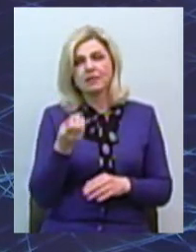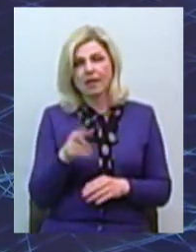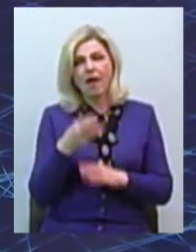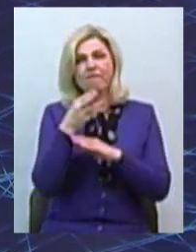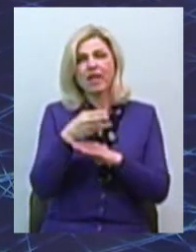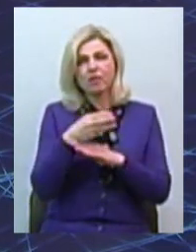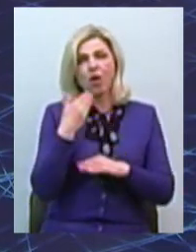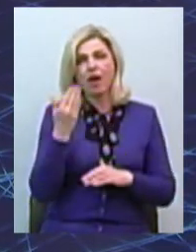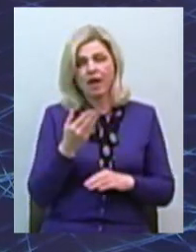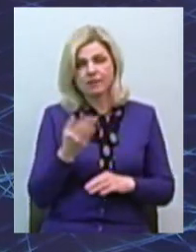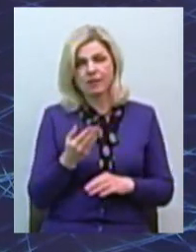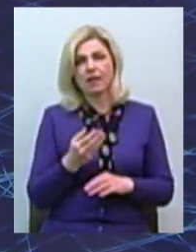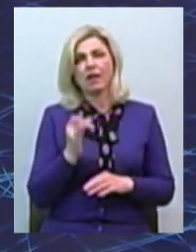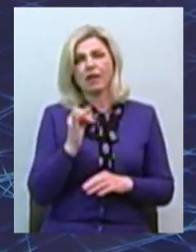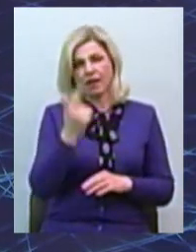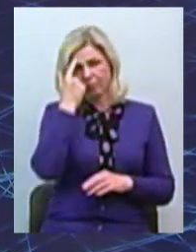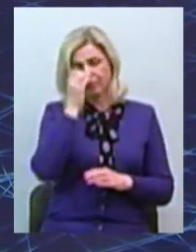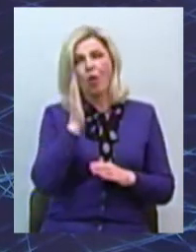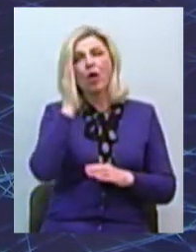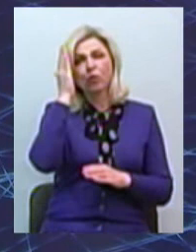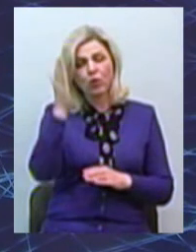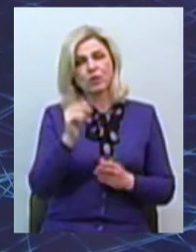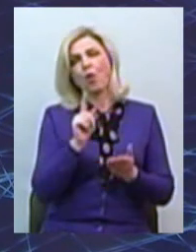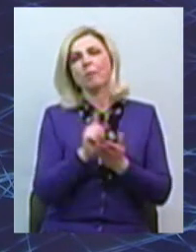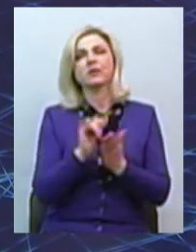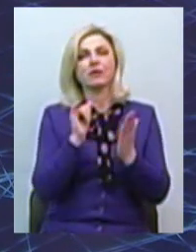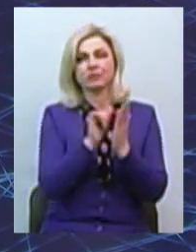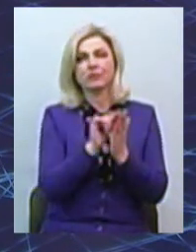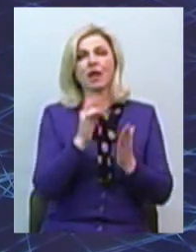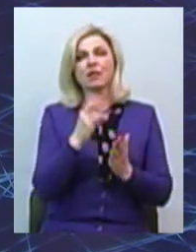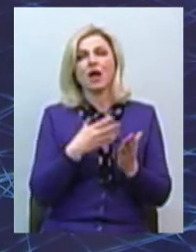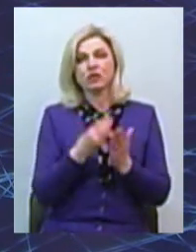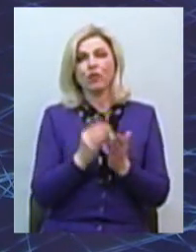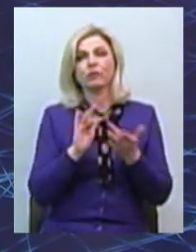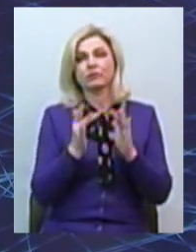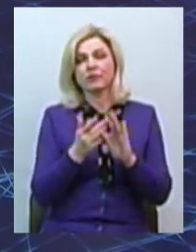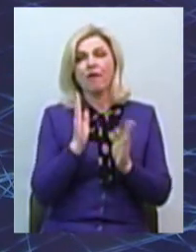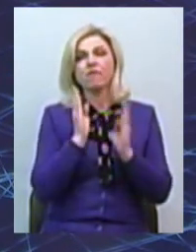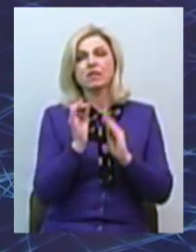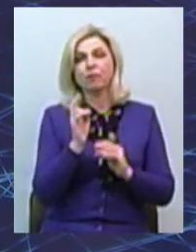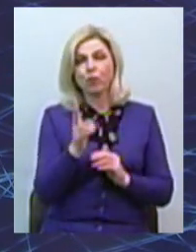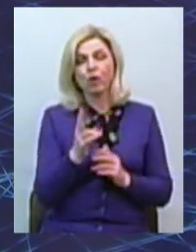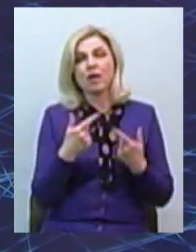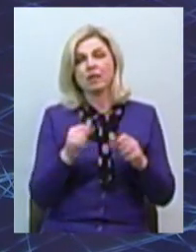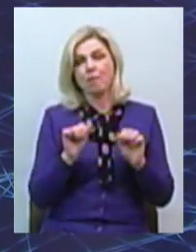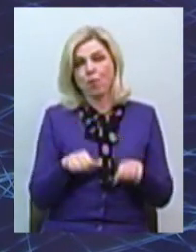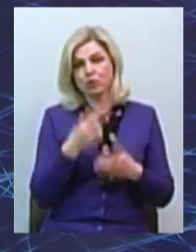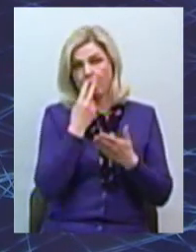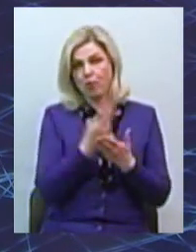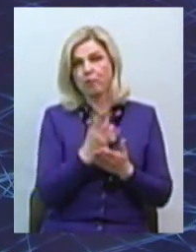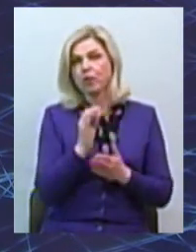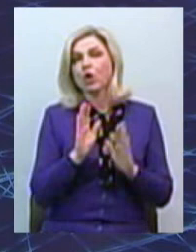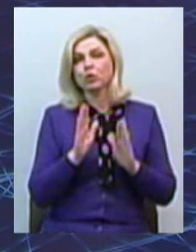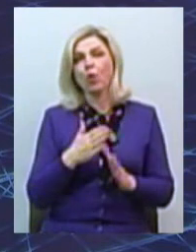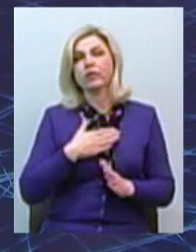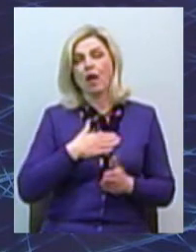-лекторії. Анонси про всі ці заходи обов'язково розміщуємо на своїй сторіночці офіційній у Фейсбуці, де можна побачити не лише наші